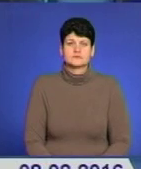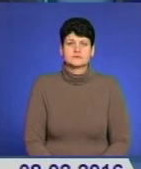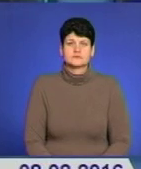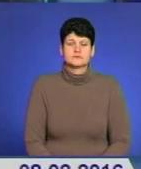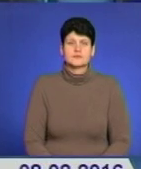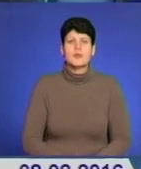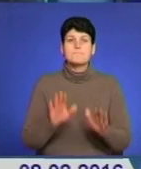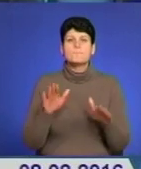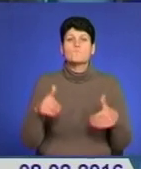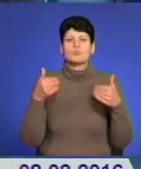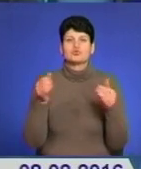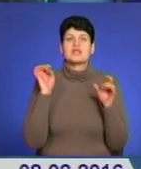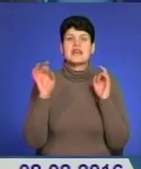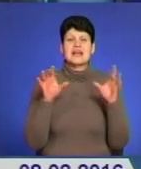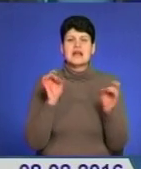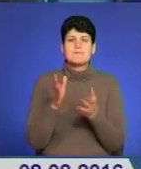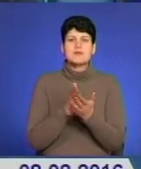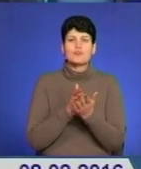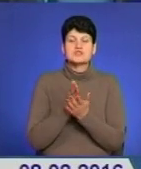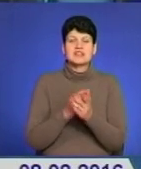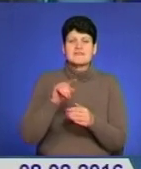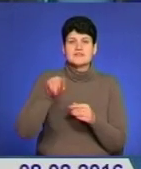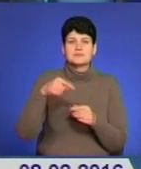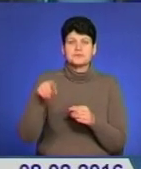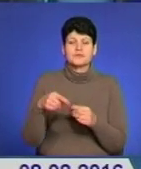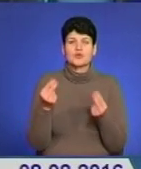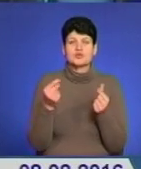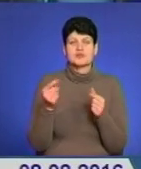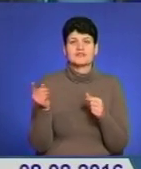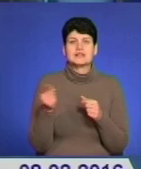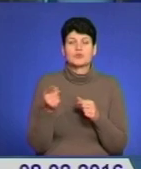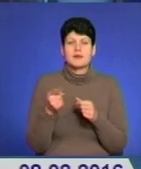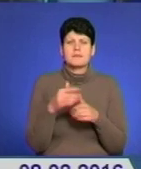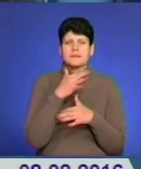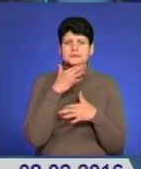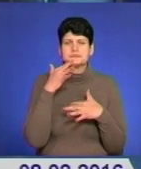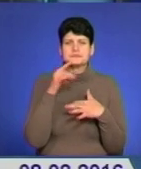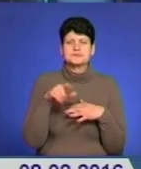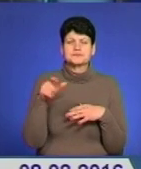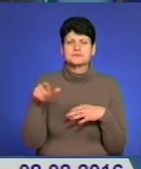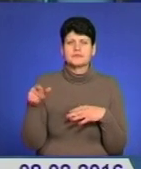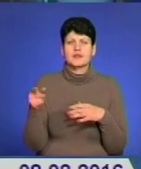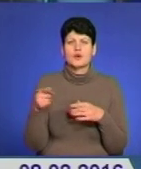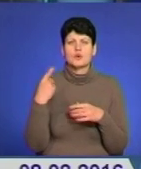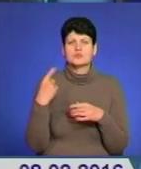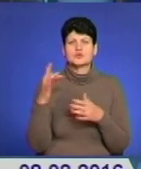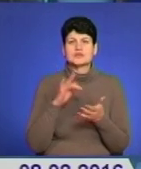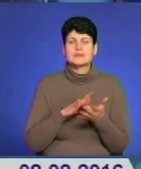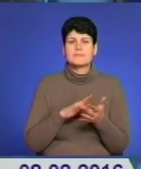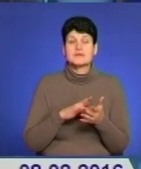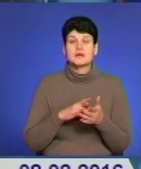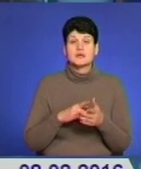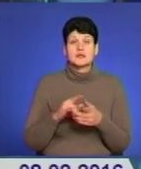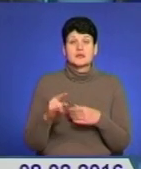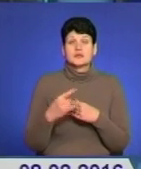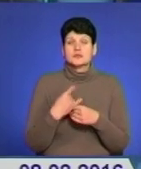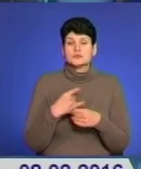Пропонуючи рекламні послуги, Шахрай виманював гроші у Тернополян. Щонайменше десятки мешканців обласного центру потерпіли від шахрайських дій